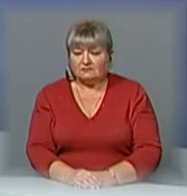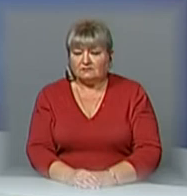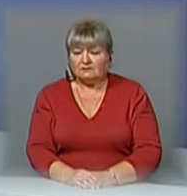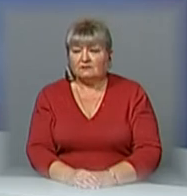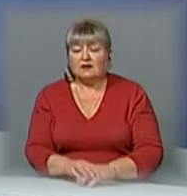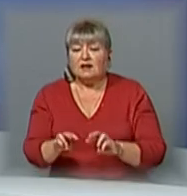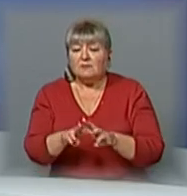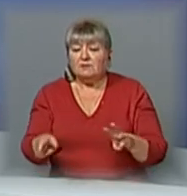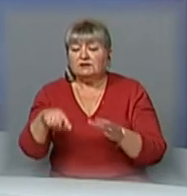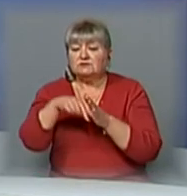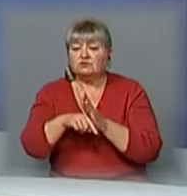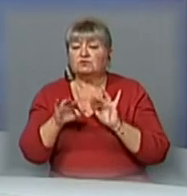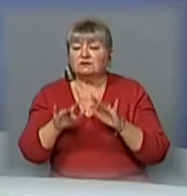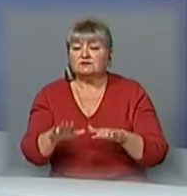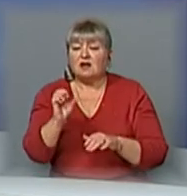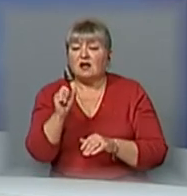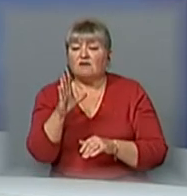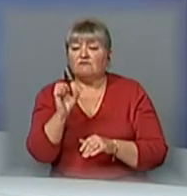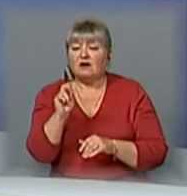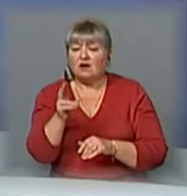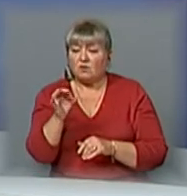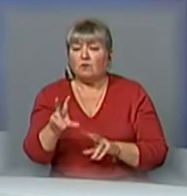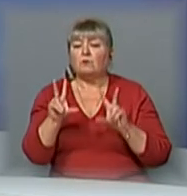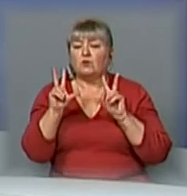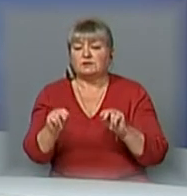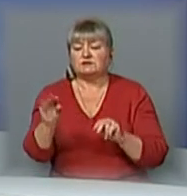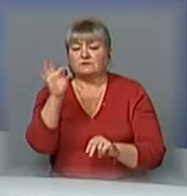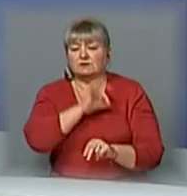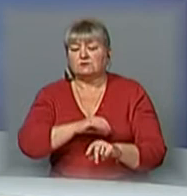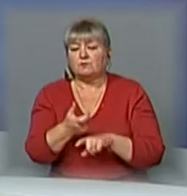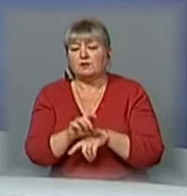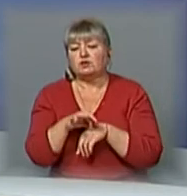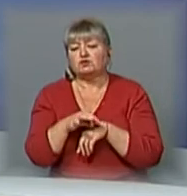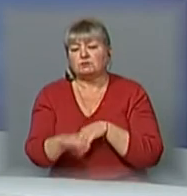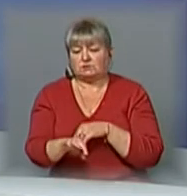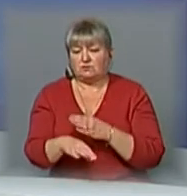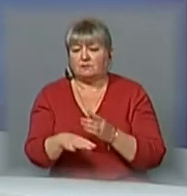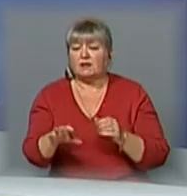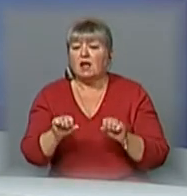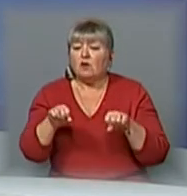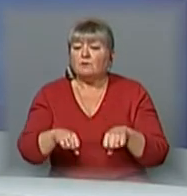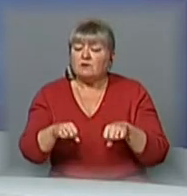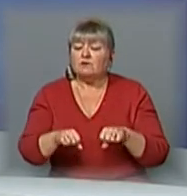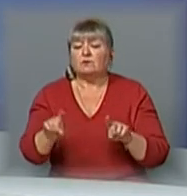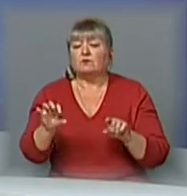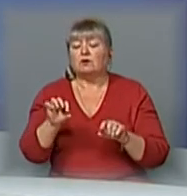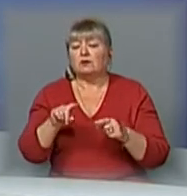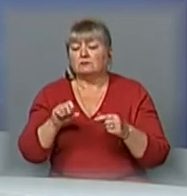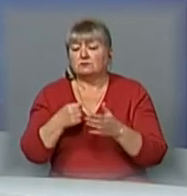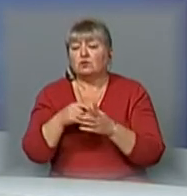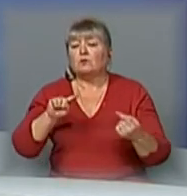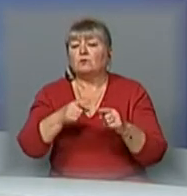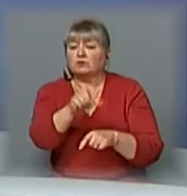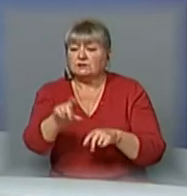Міністр внутрішніх справ Арсен Аваков пообіцяв застосовувати більш жорсткі методи в правовому полі до протестувальників, які